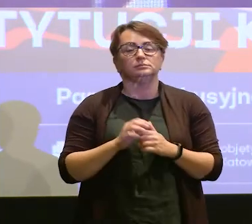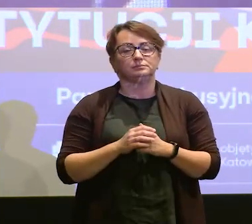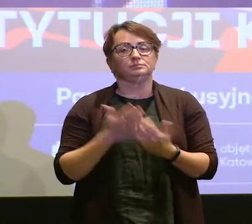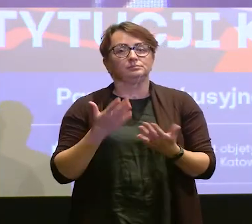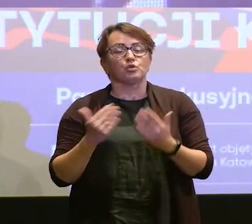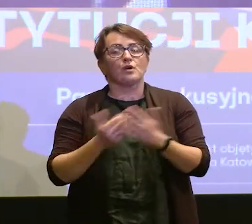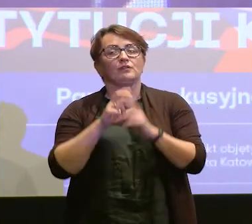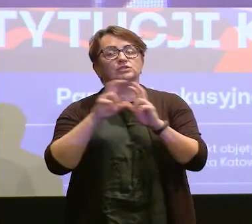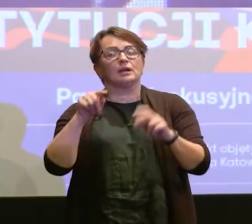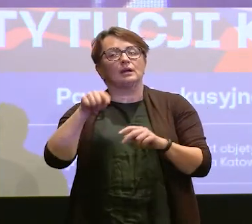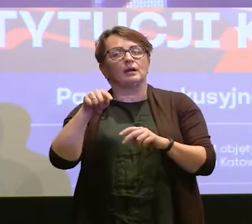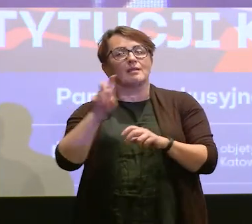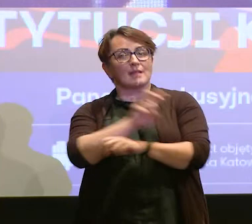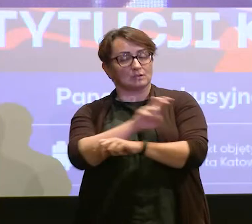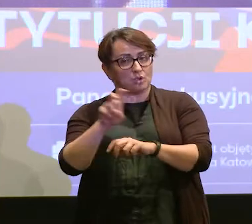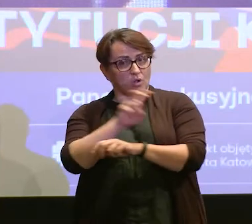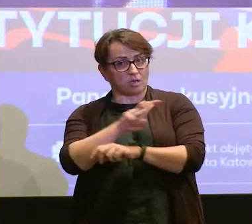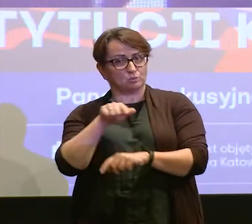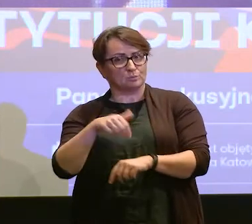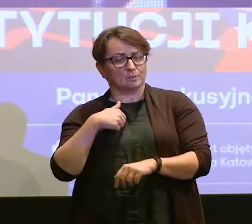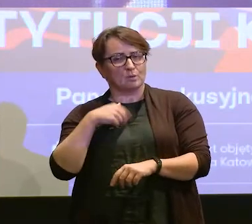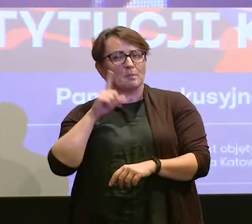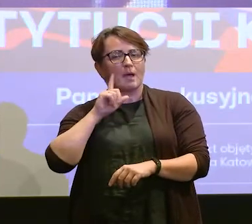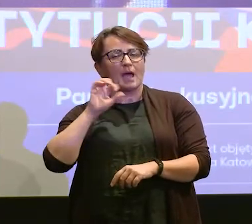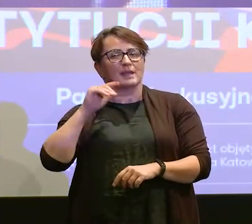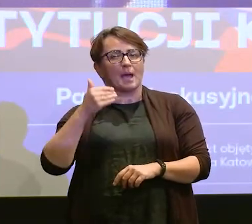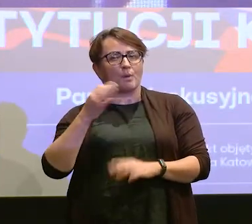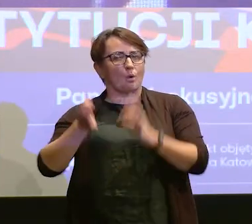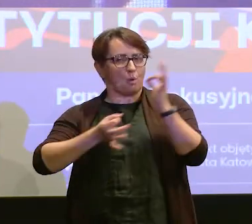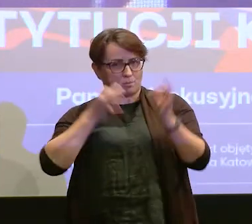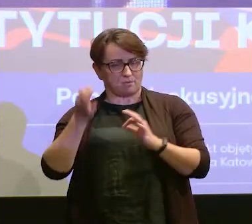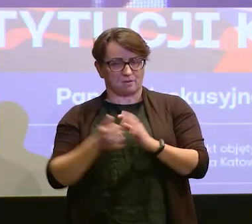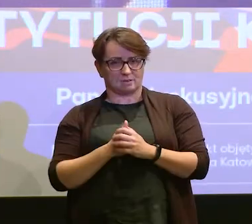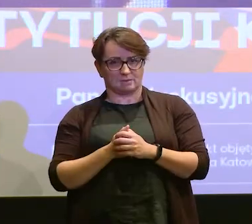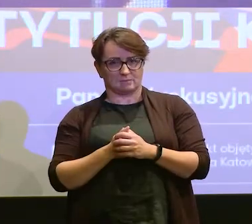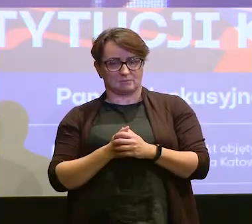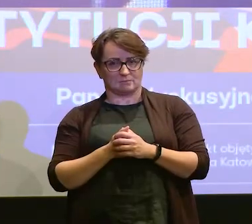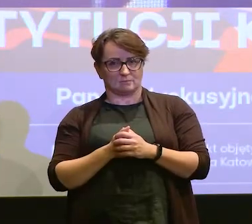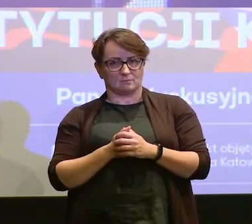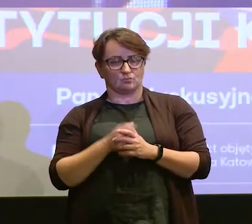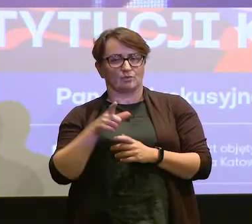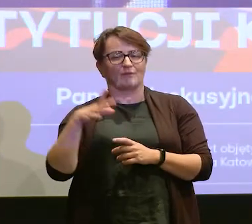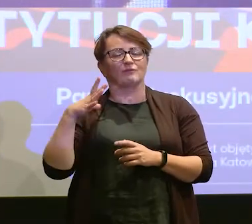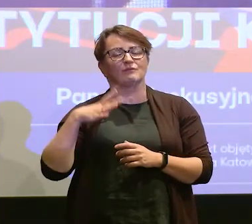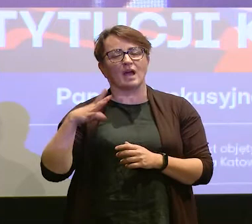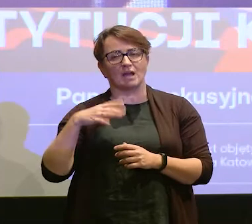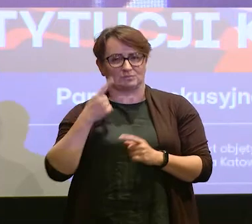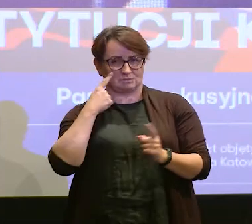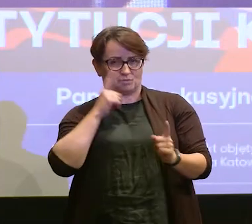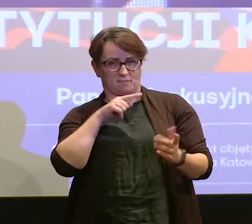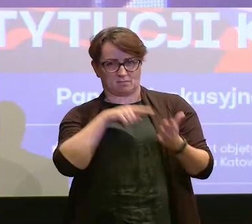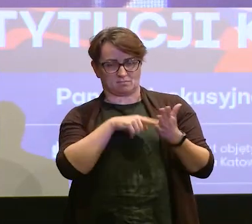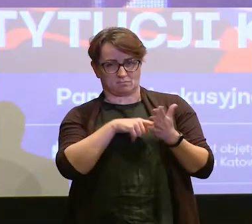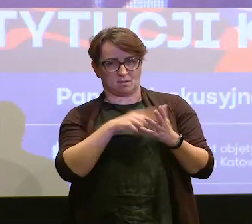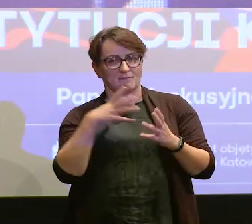Nowoczesne technologie, o których tutaj Pan Adam wspomniał, warte są zauważenia,